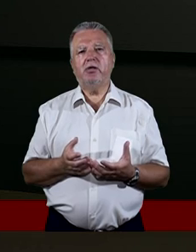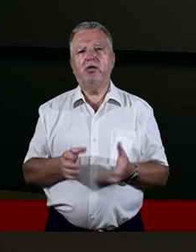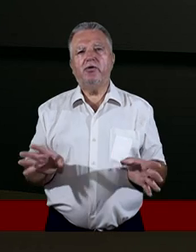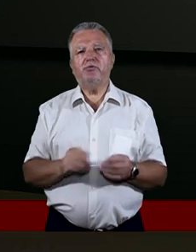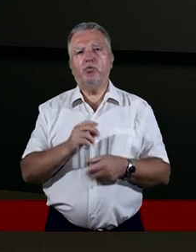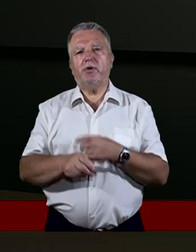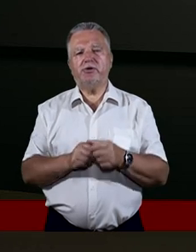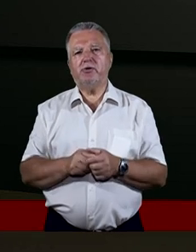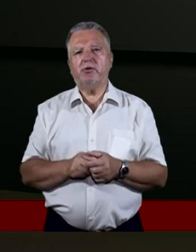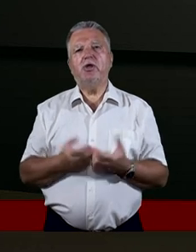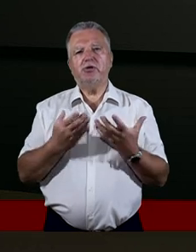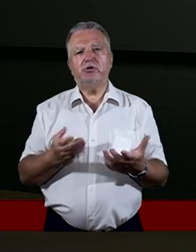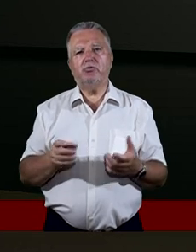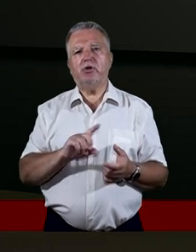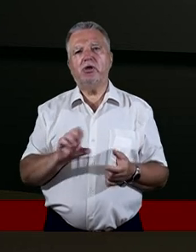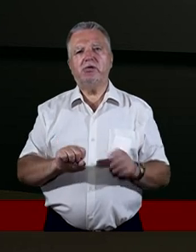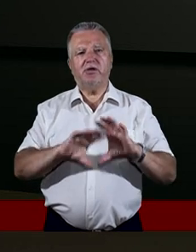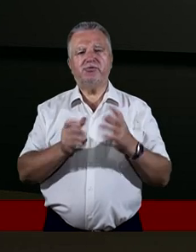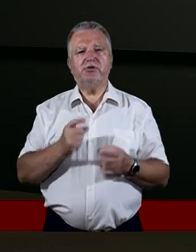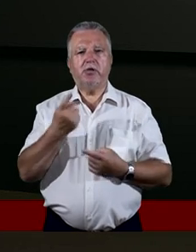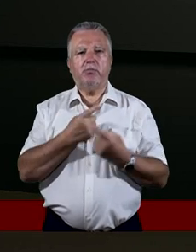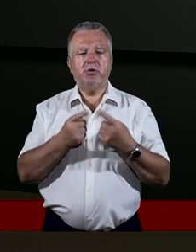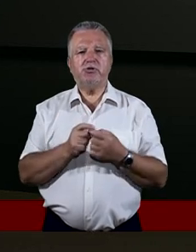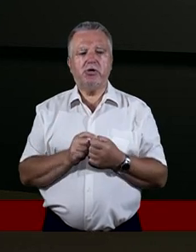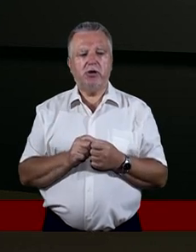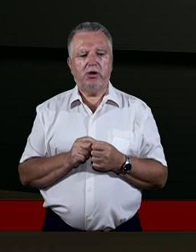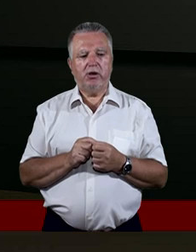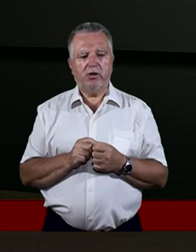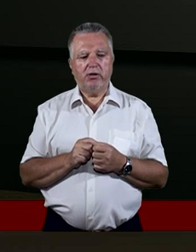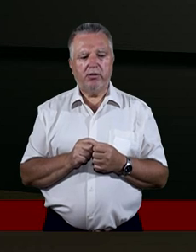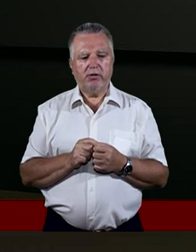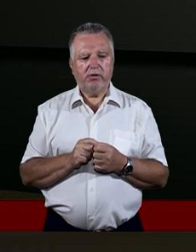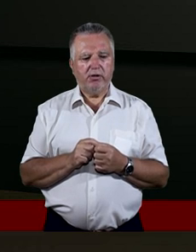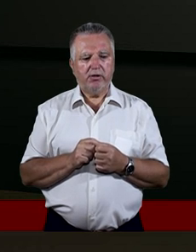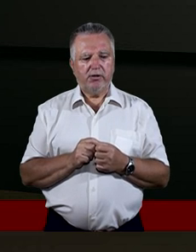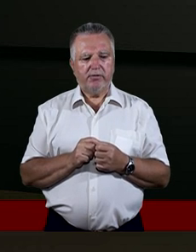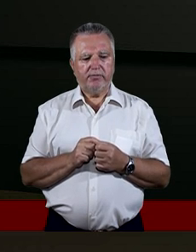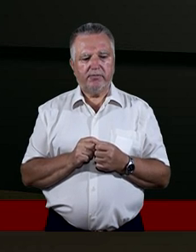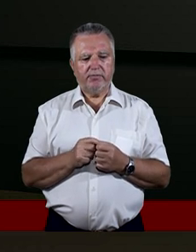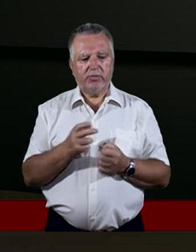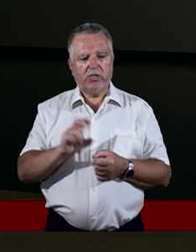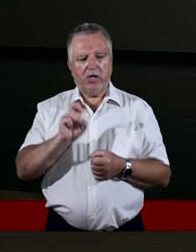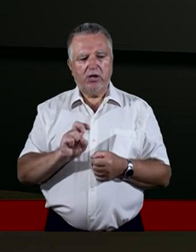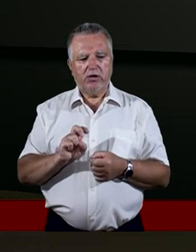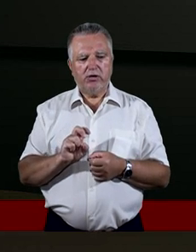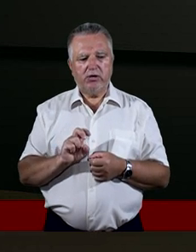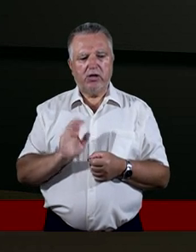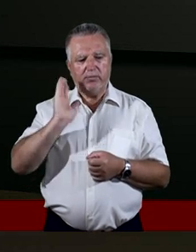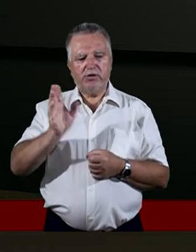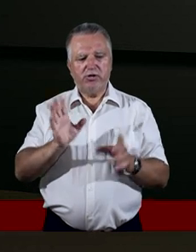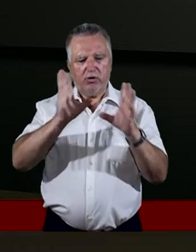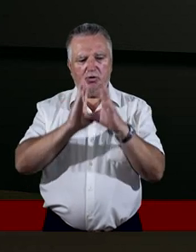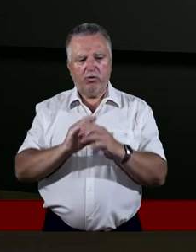myśli, za Wasze uwagi, które zostały wypowiedziane. Niech Bóg w tym będzie